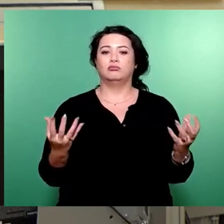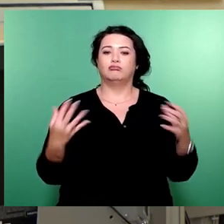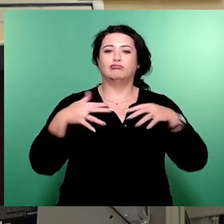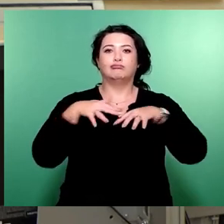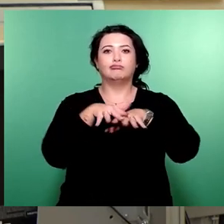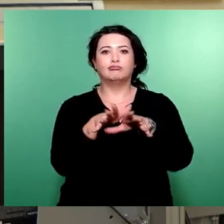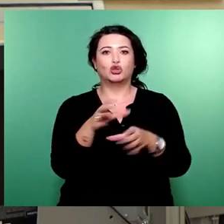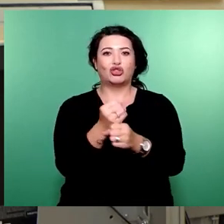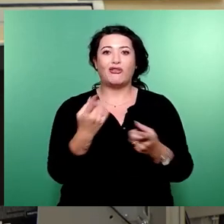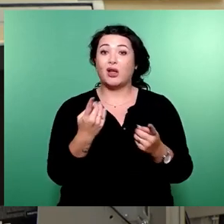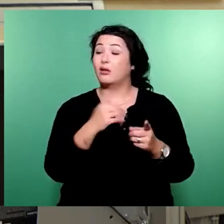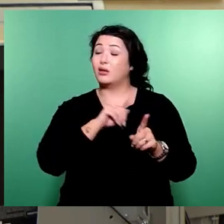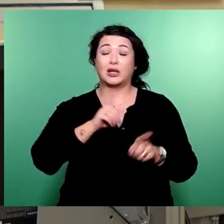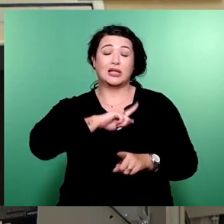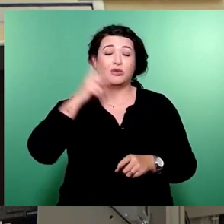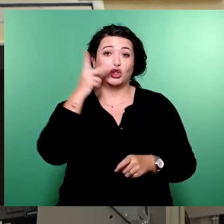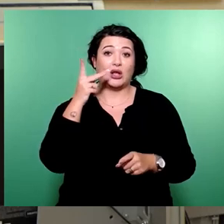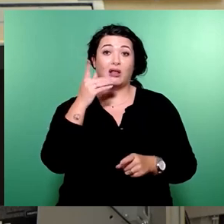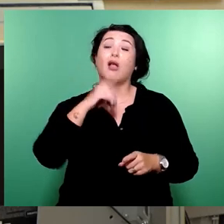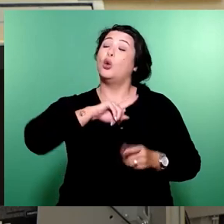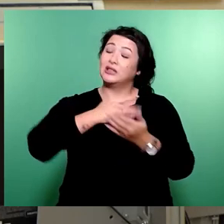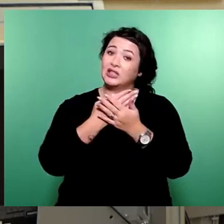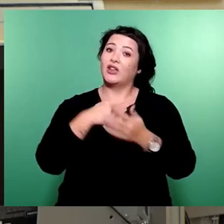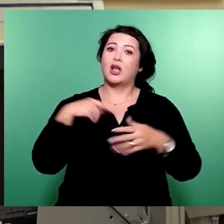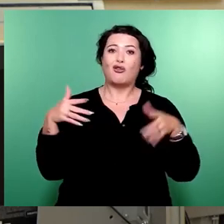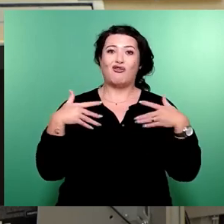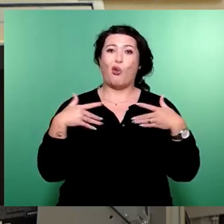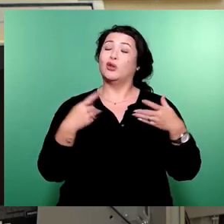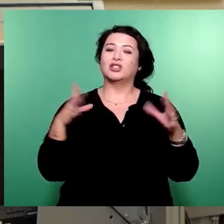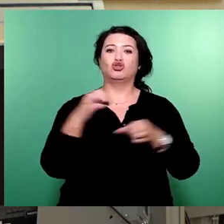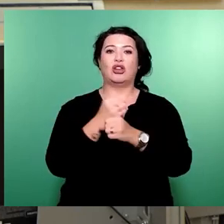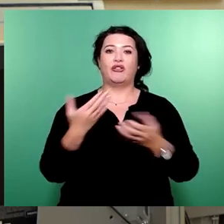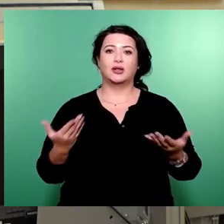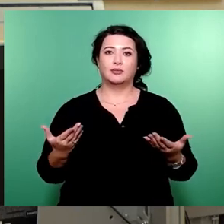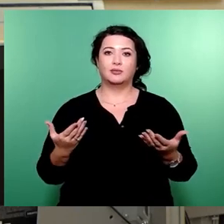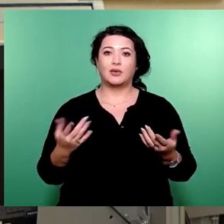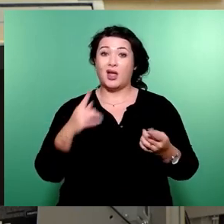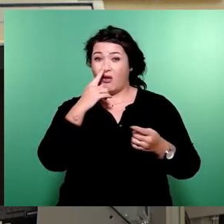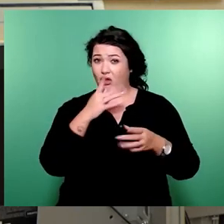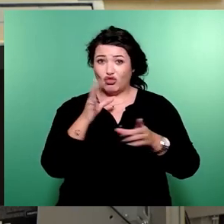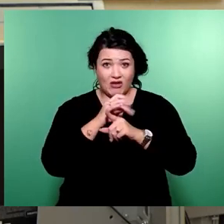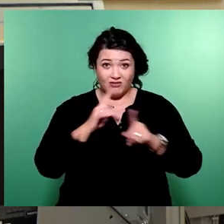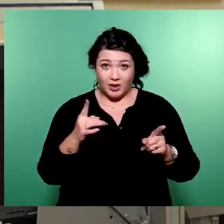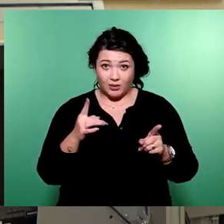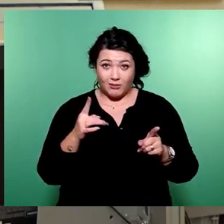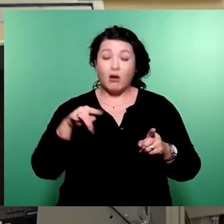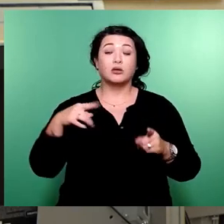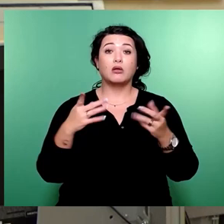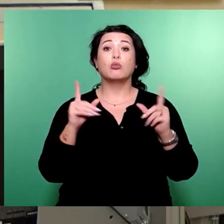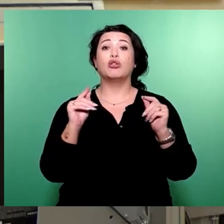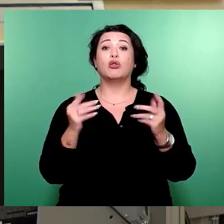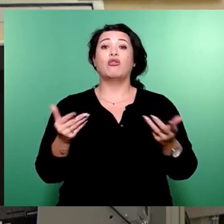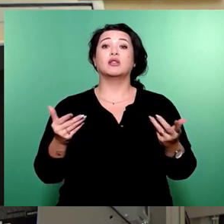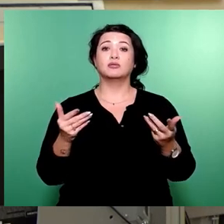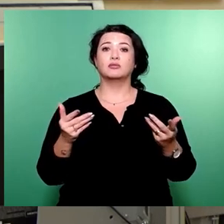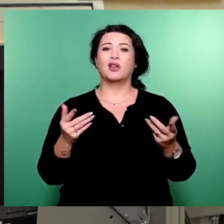Selbstverständlichkeit und ich bin sehr froh, dass das gelungen ist. Wäre es nämlich nicht gelungen, dann hieße das massive